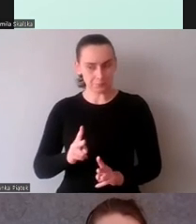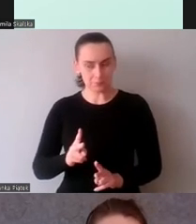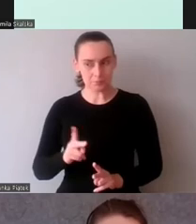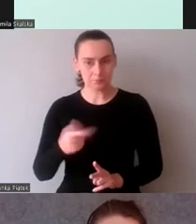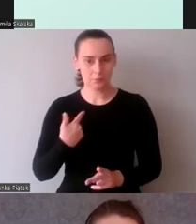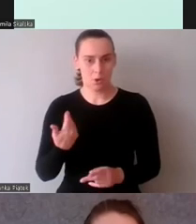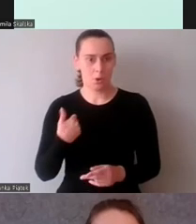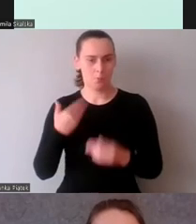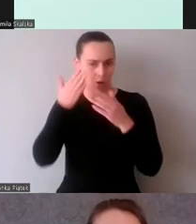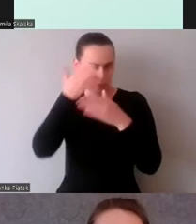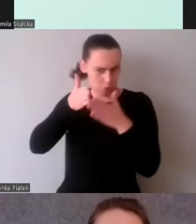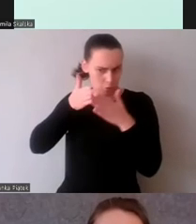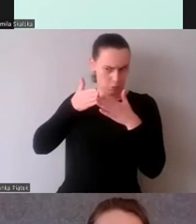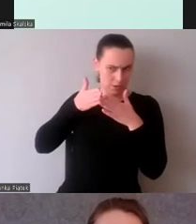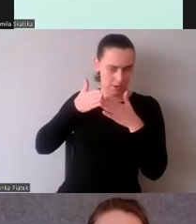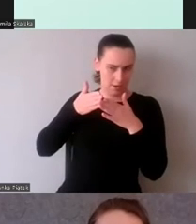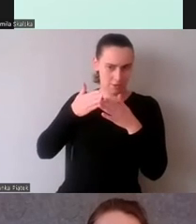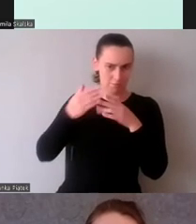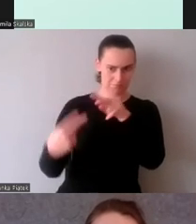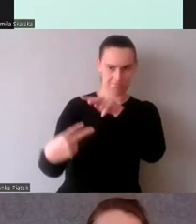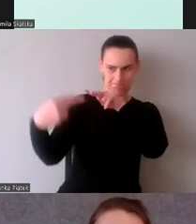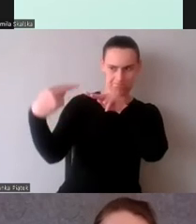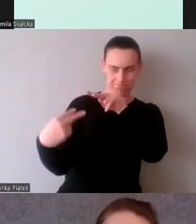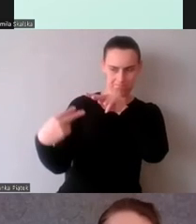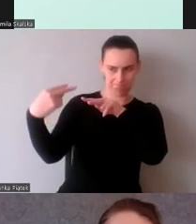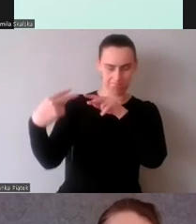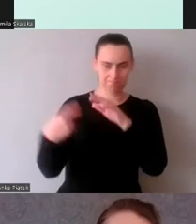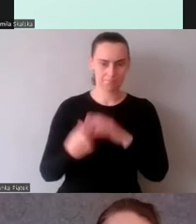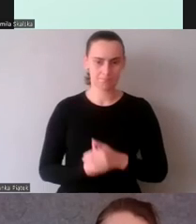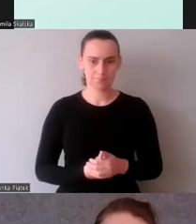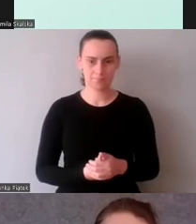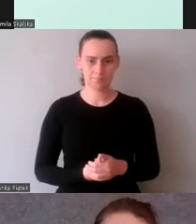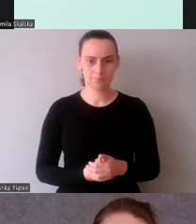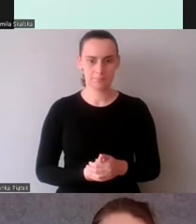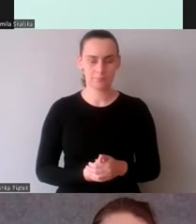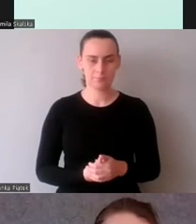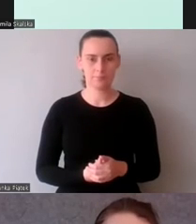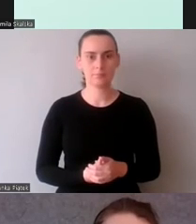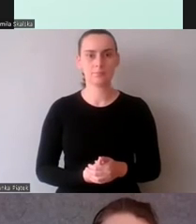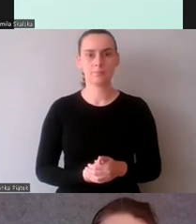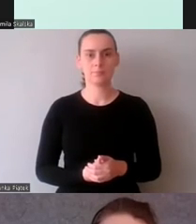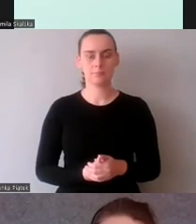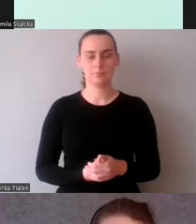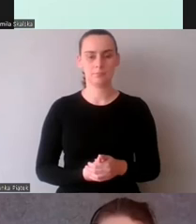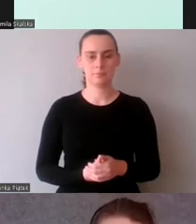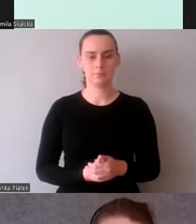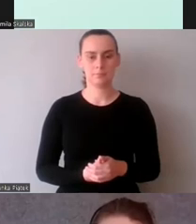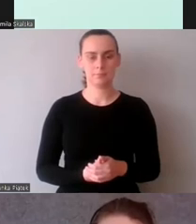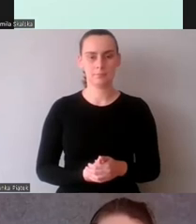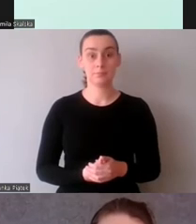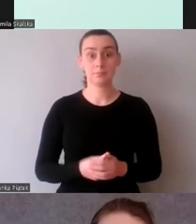bezpośredniego patrzenia się na klienta. A teraz dane statystycznie nieistotne,